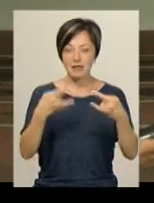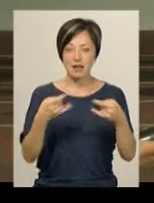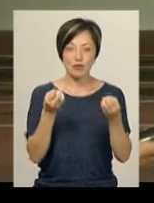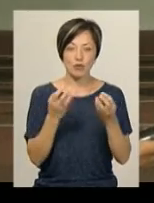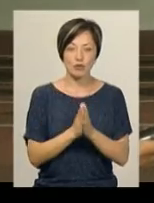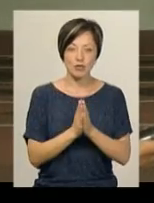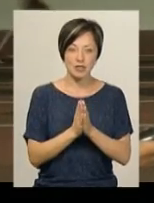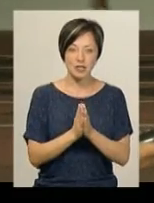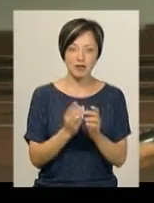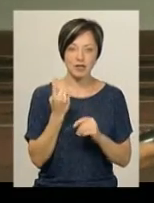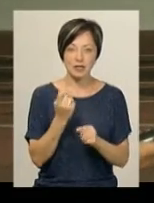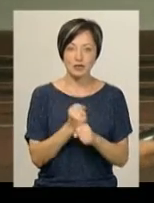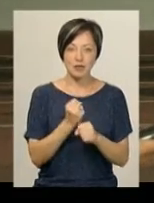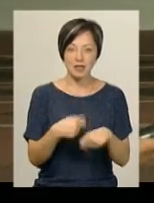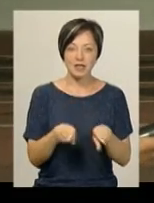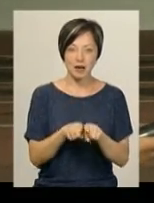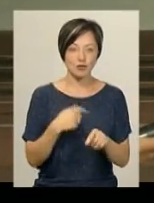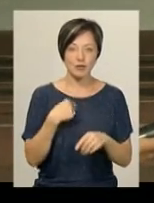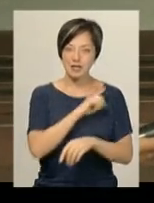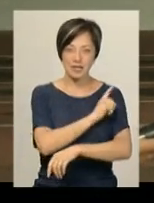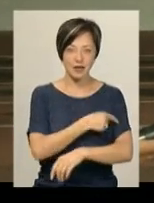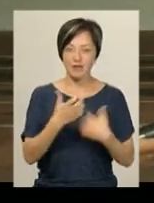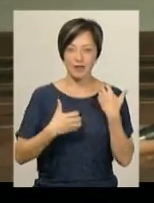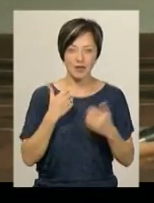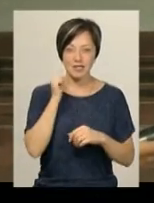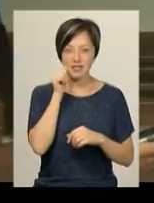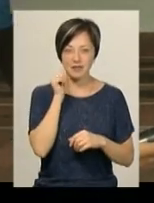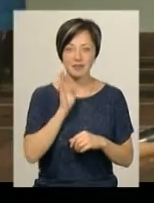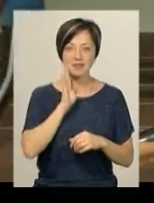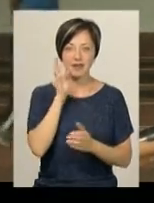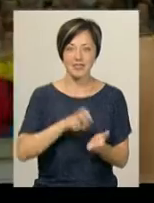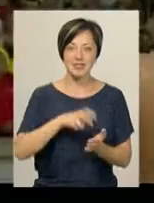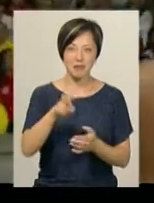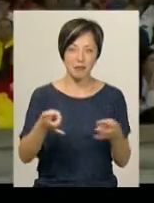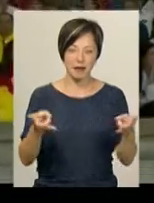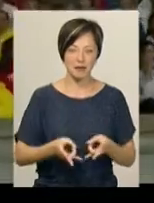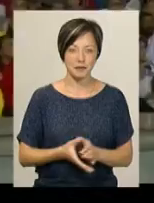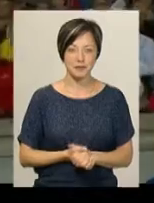просто просила його лише одне – зроби так, щоб я сильно не хвилювалася, тому що мені завтра зранку стрибати.